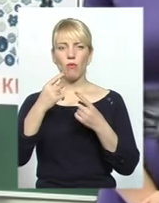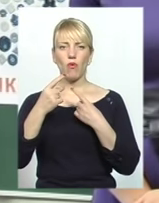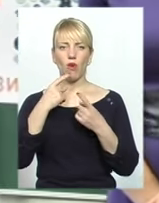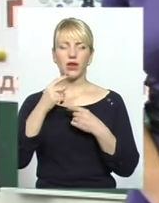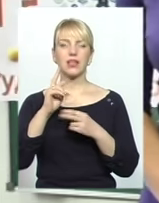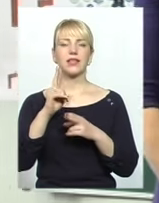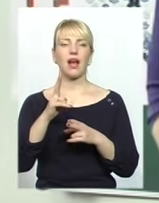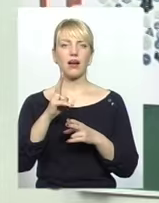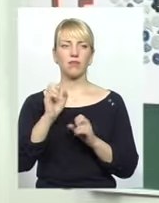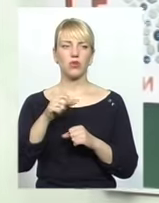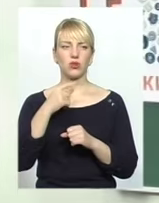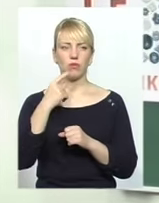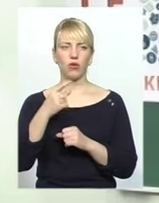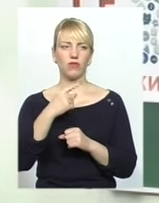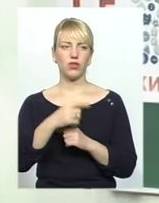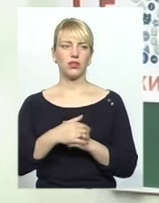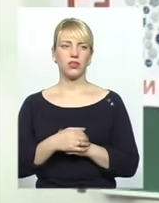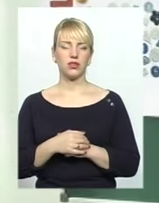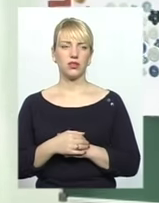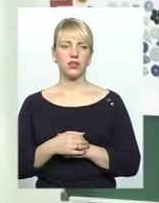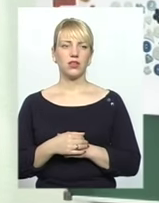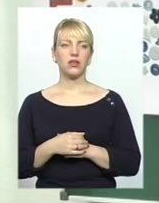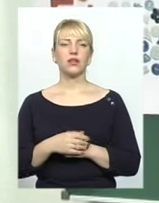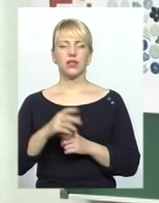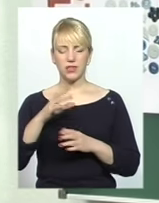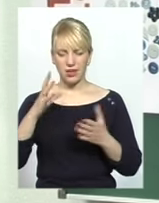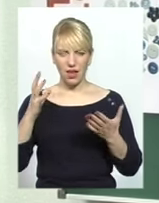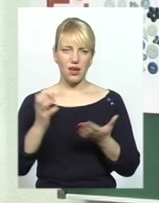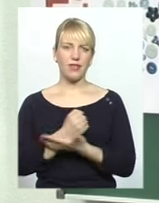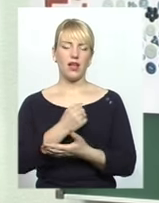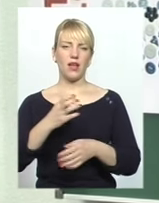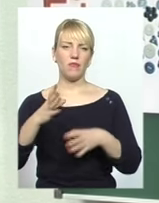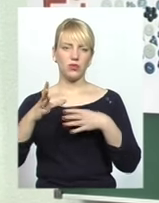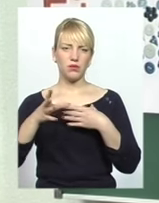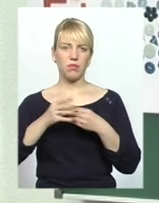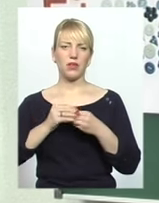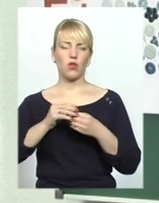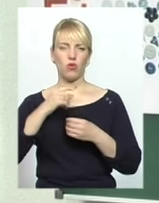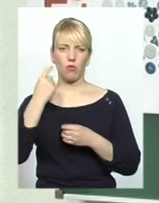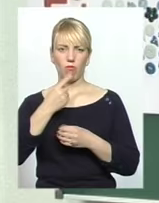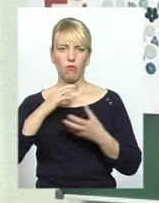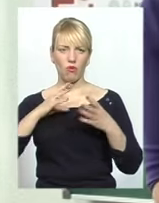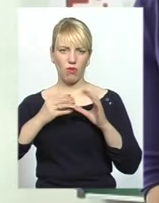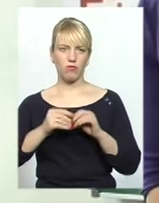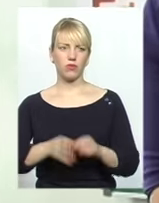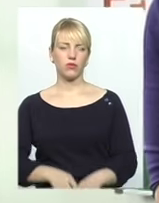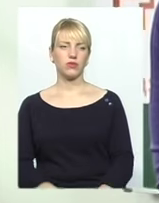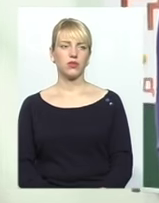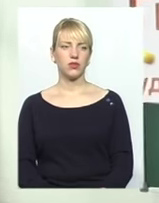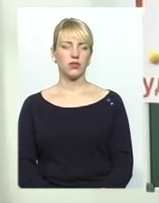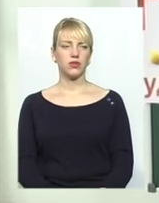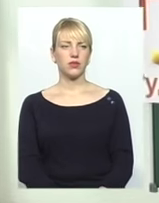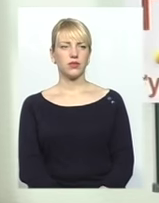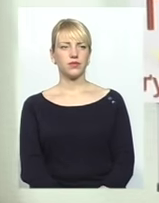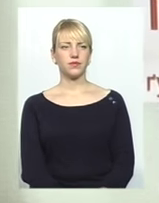можна поговорити? Знайдете спільну мову. Знайдете спільну мову, правда? Можна знайти спільну мову. Так. Можна, треба